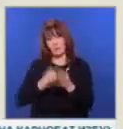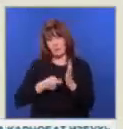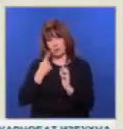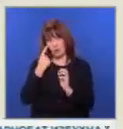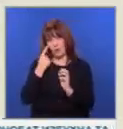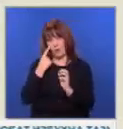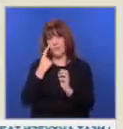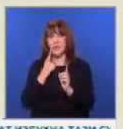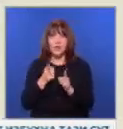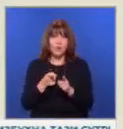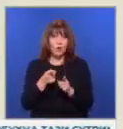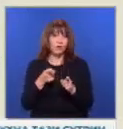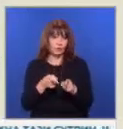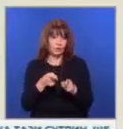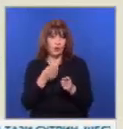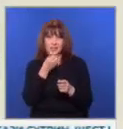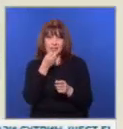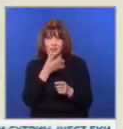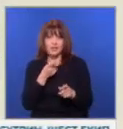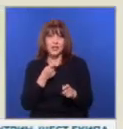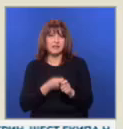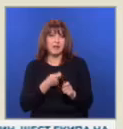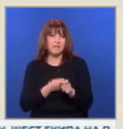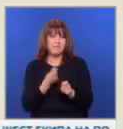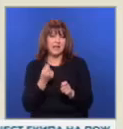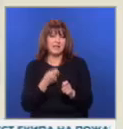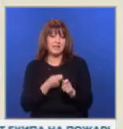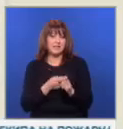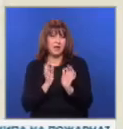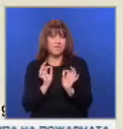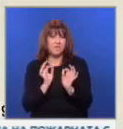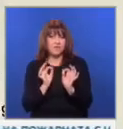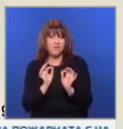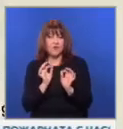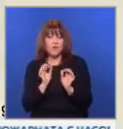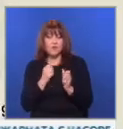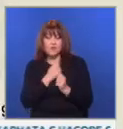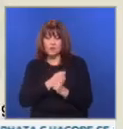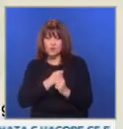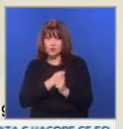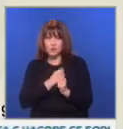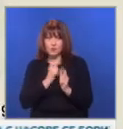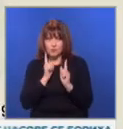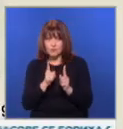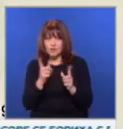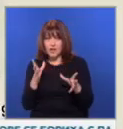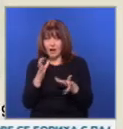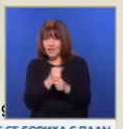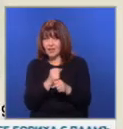случай, като разкритие в Шумен, парите са направени толкова прецизно, че трудно може да бъдат разпознати като фалшификат.